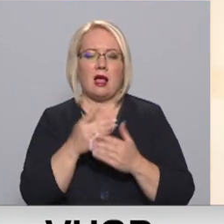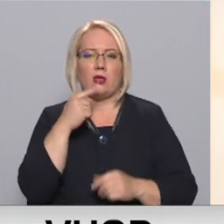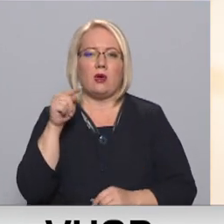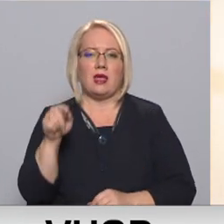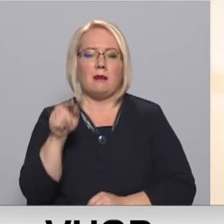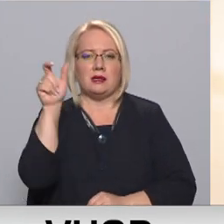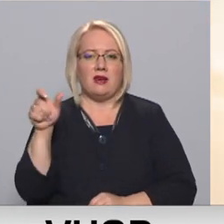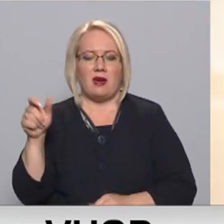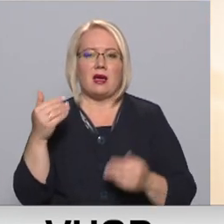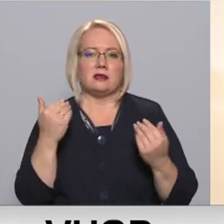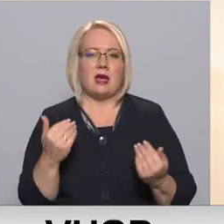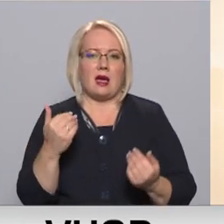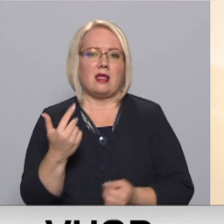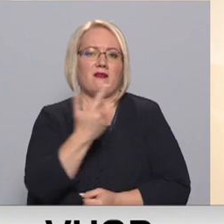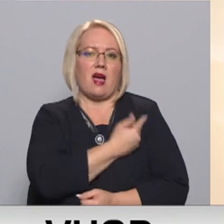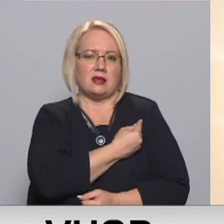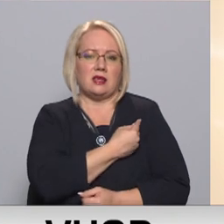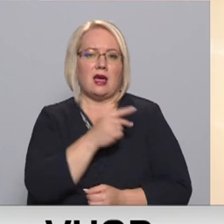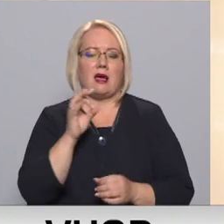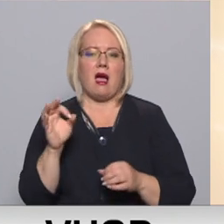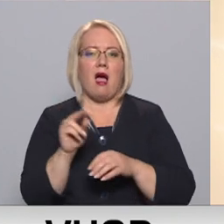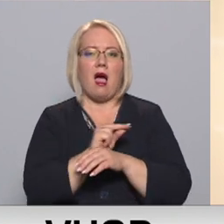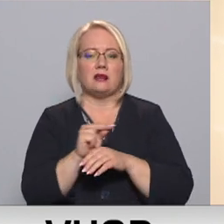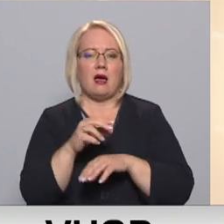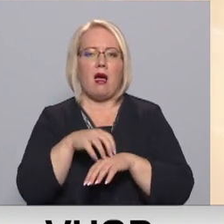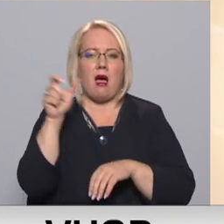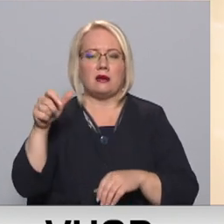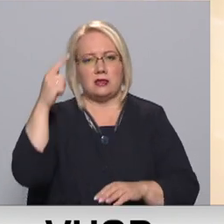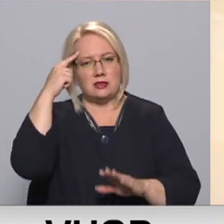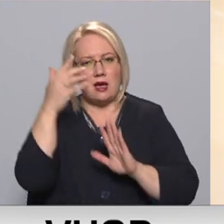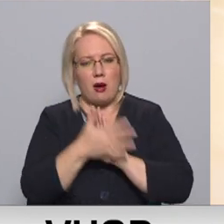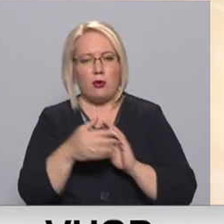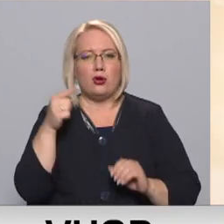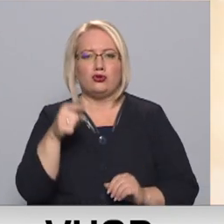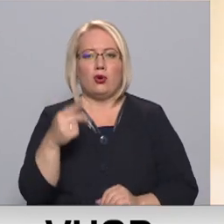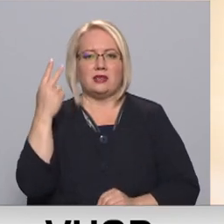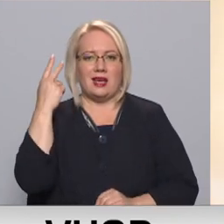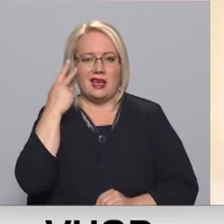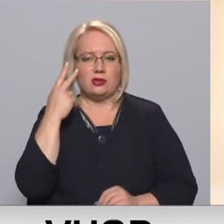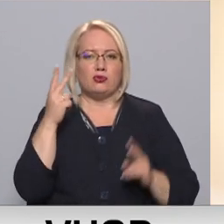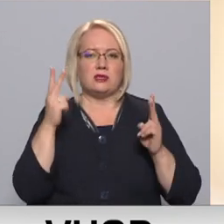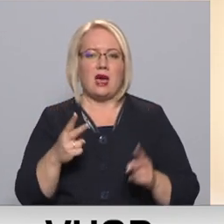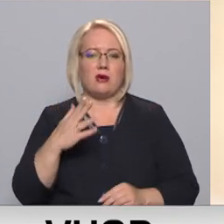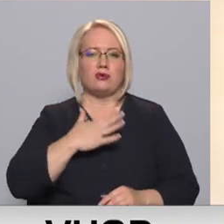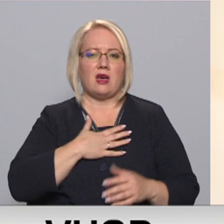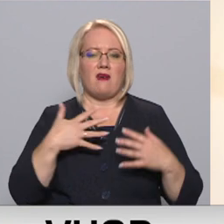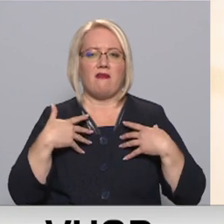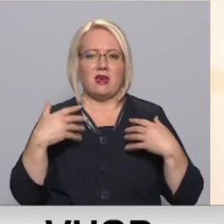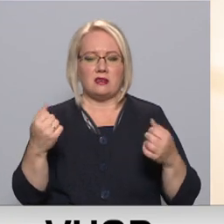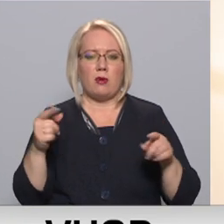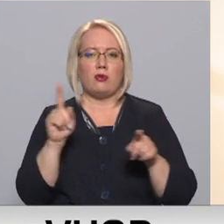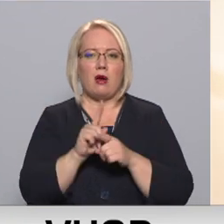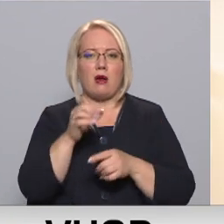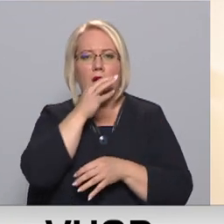tādi, kas šodrīd savu vakcināciju veids. Āršnītības personās un medicīnas apzinās šo starīsku, sveikas savai veselībai un arī